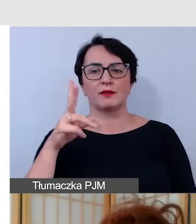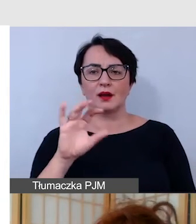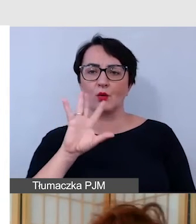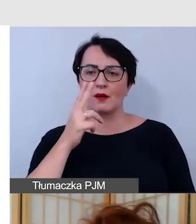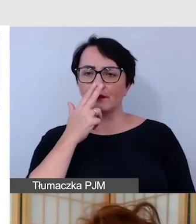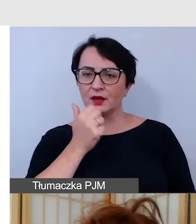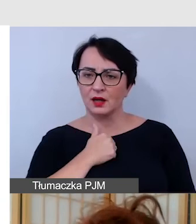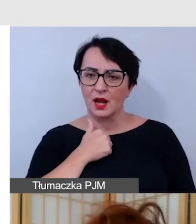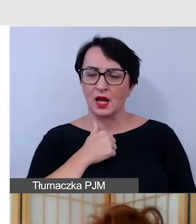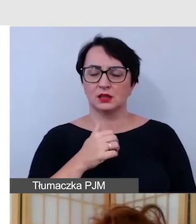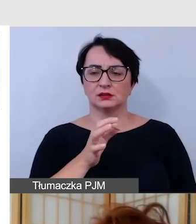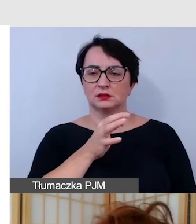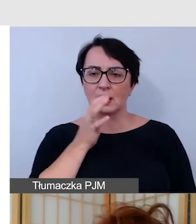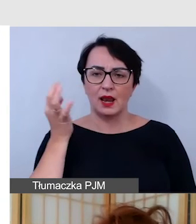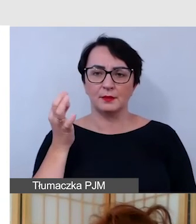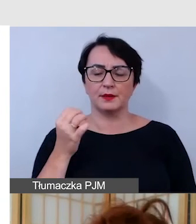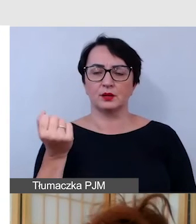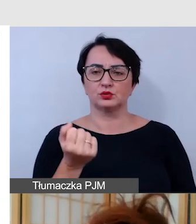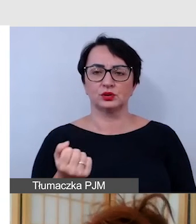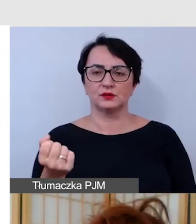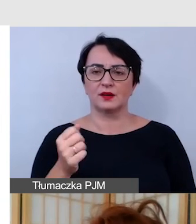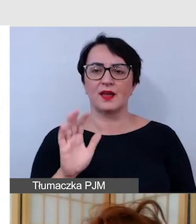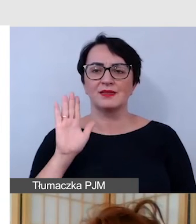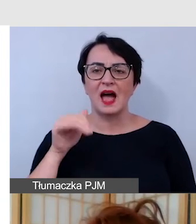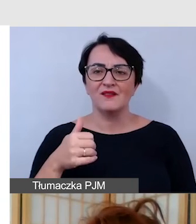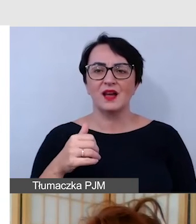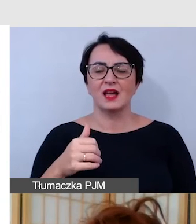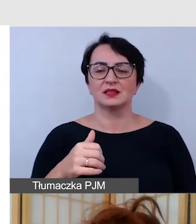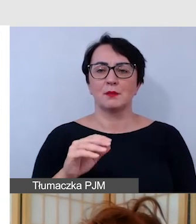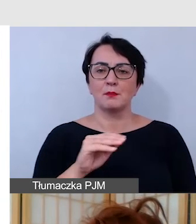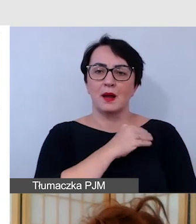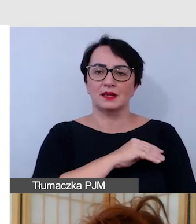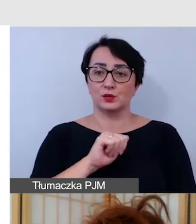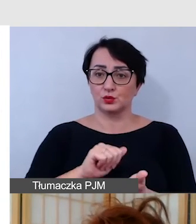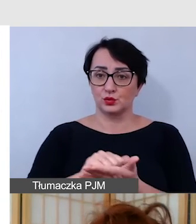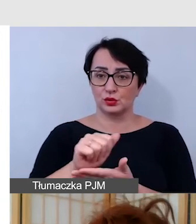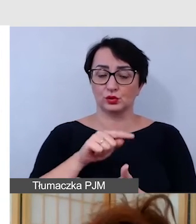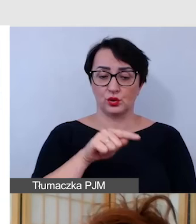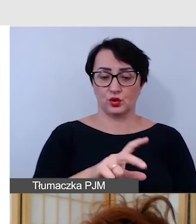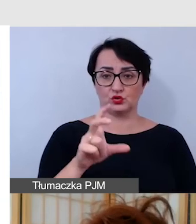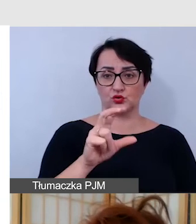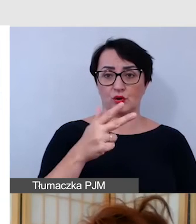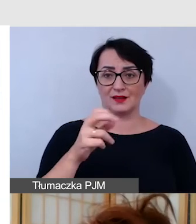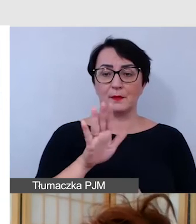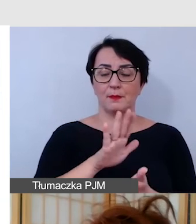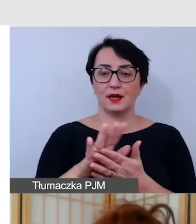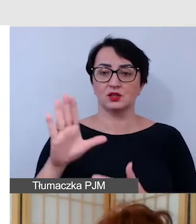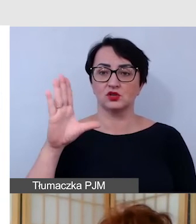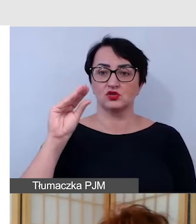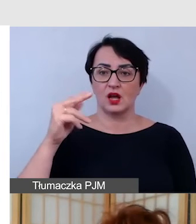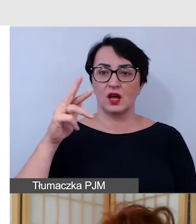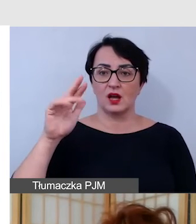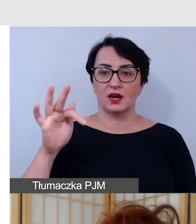czytelna, czyli najlepiej stosować nawet w formie materiałów drukowanych tą czcionkę bezszeryfową, bez